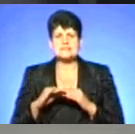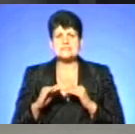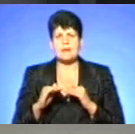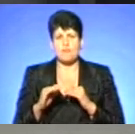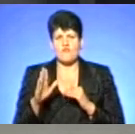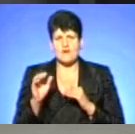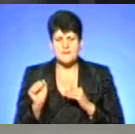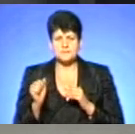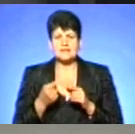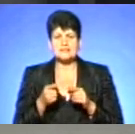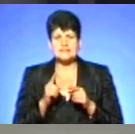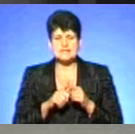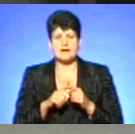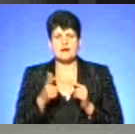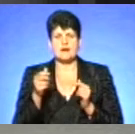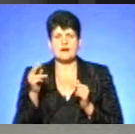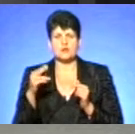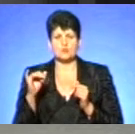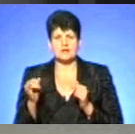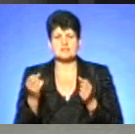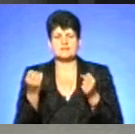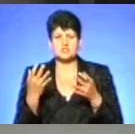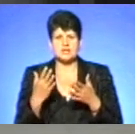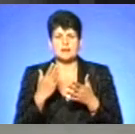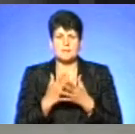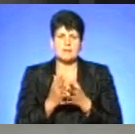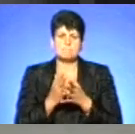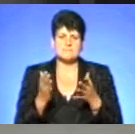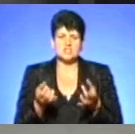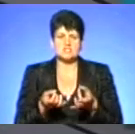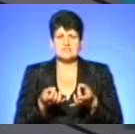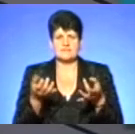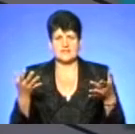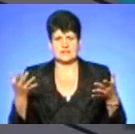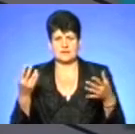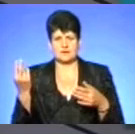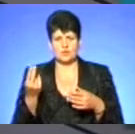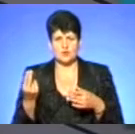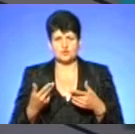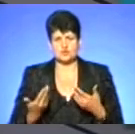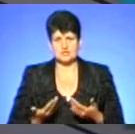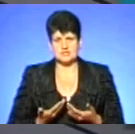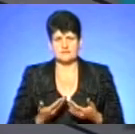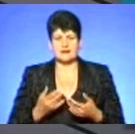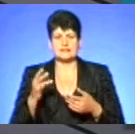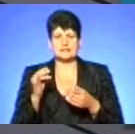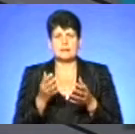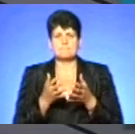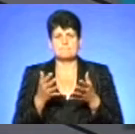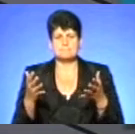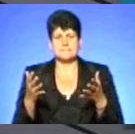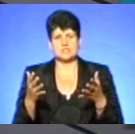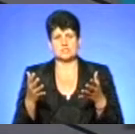більш супіщаних грунтах. Також вона може мати буре забарвлення і навіть до